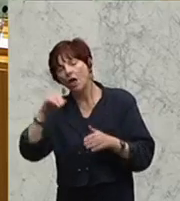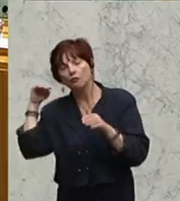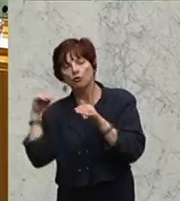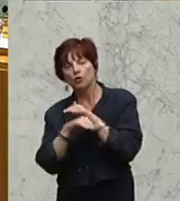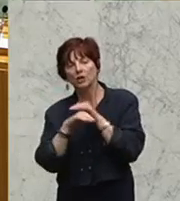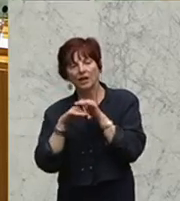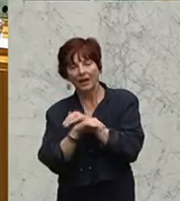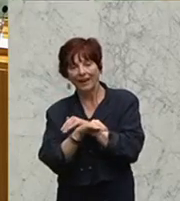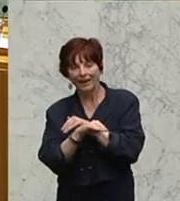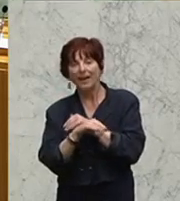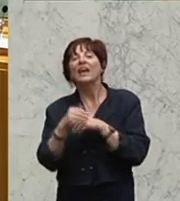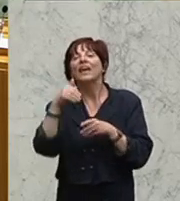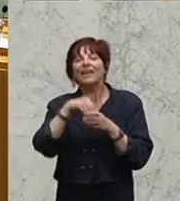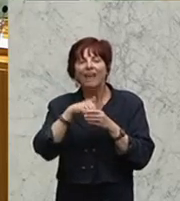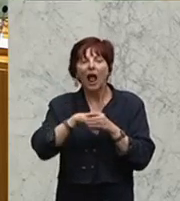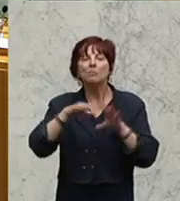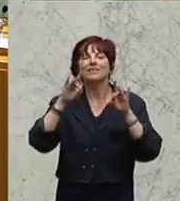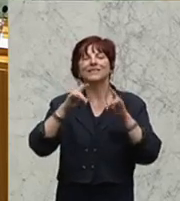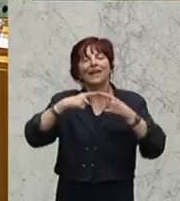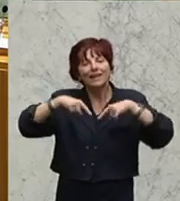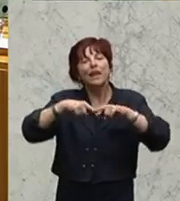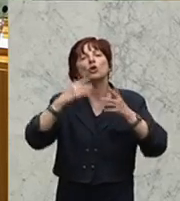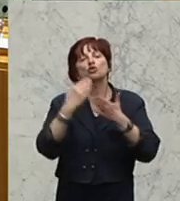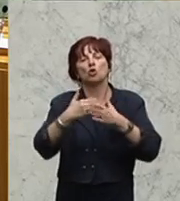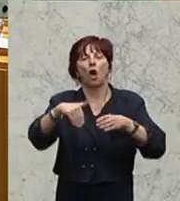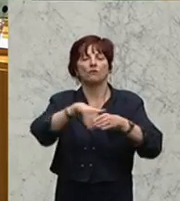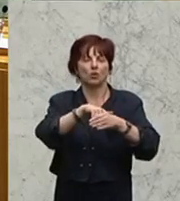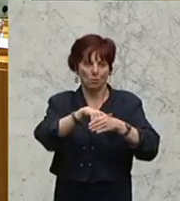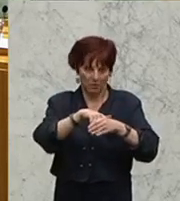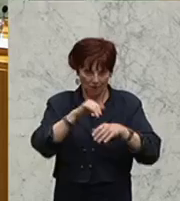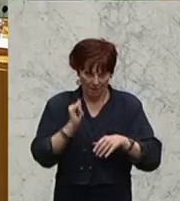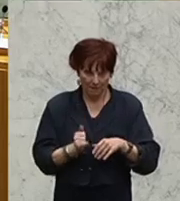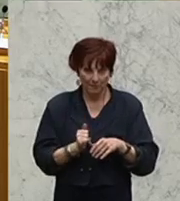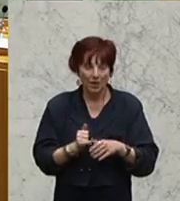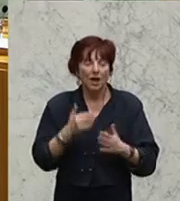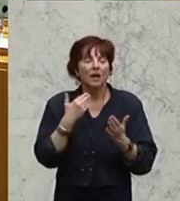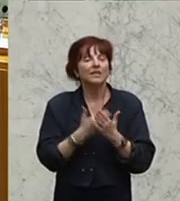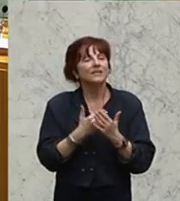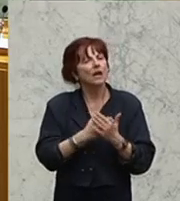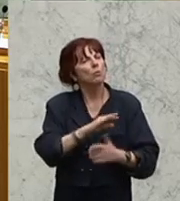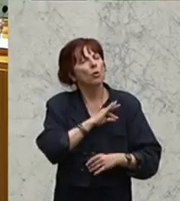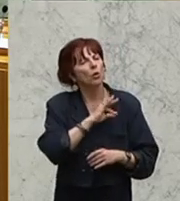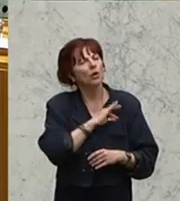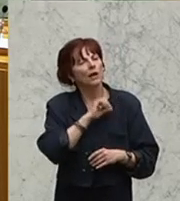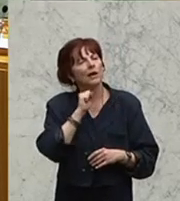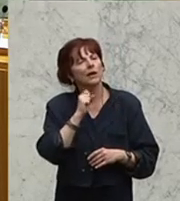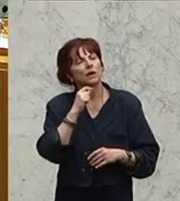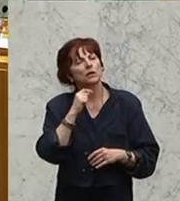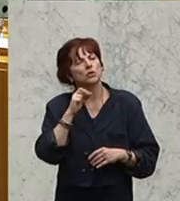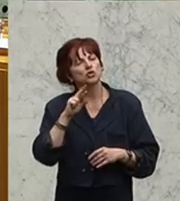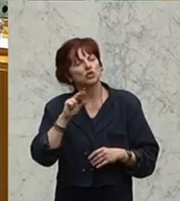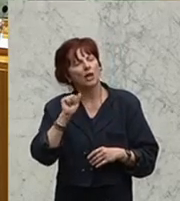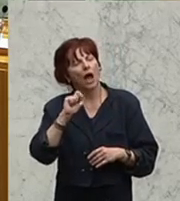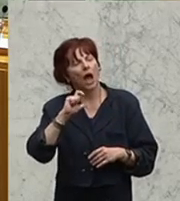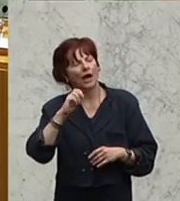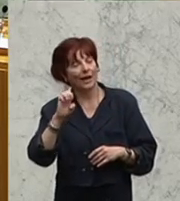werden von diesen zehn Ländern aufgenommen. Und deshalb, Herr Kollege Strache, ist natürlich